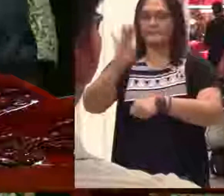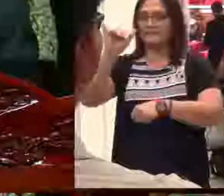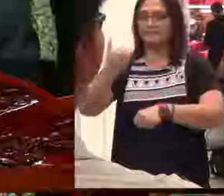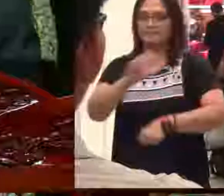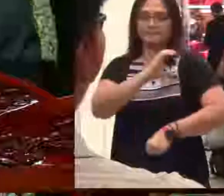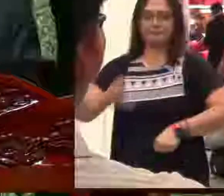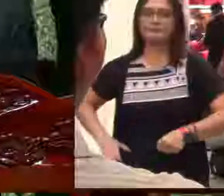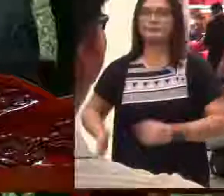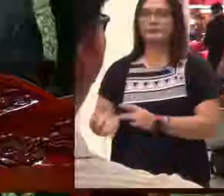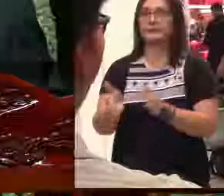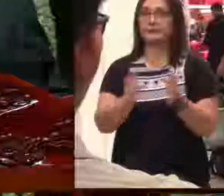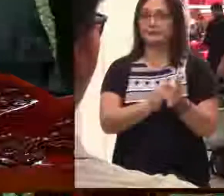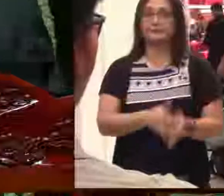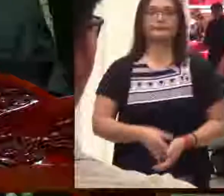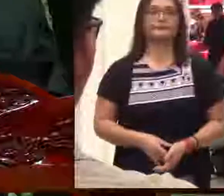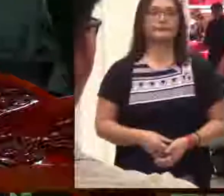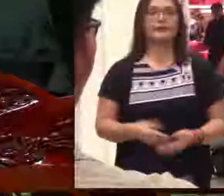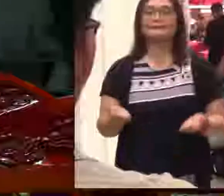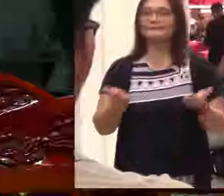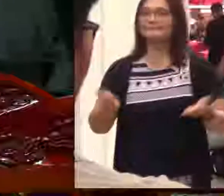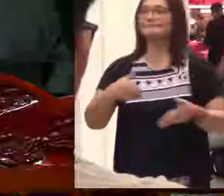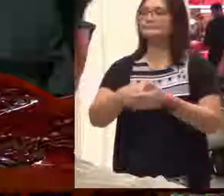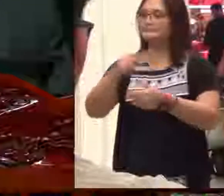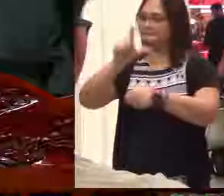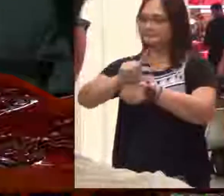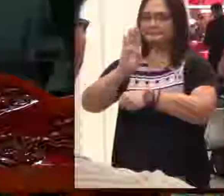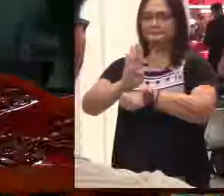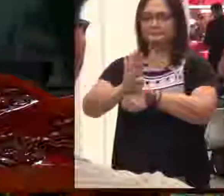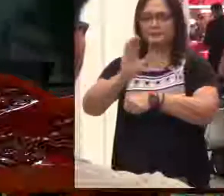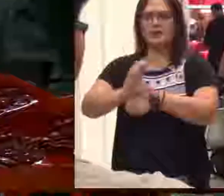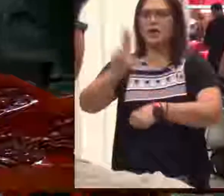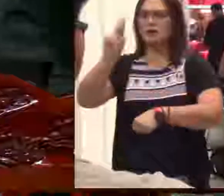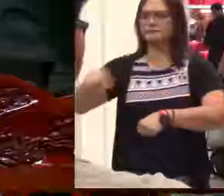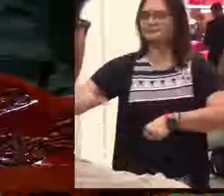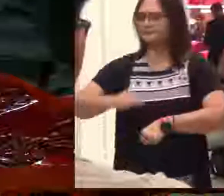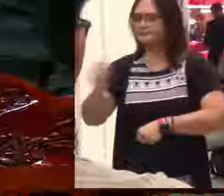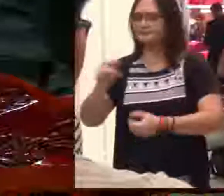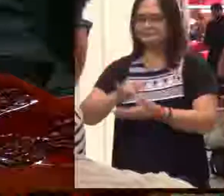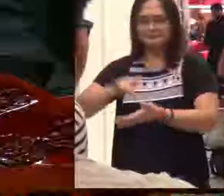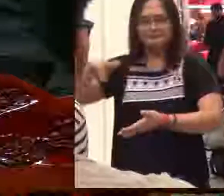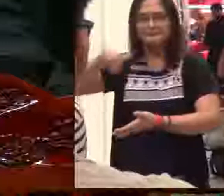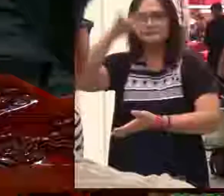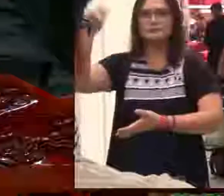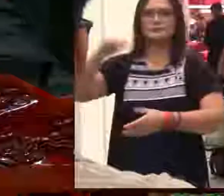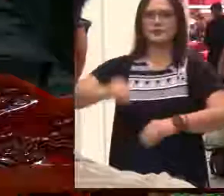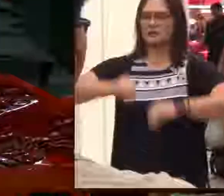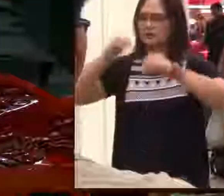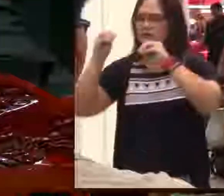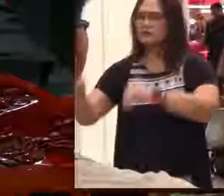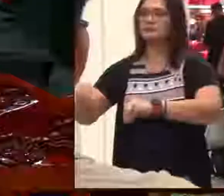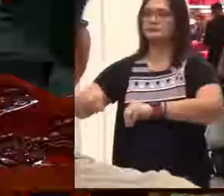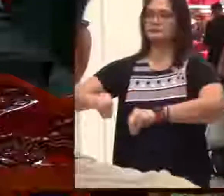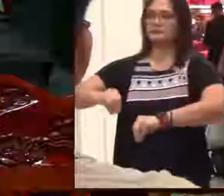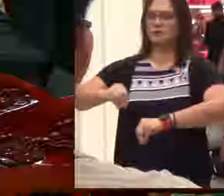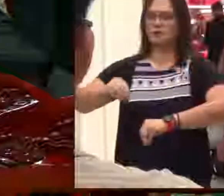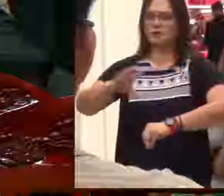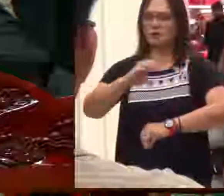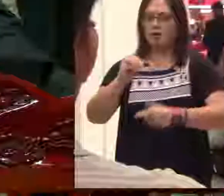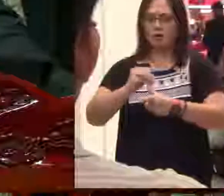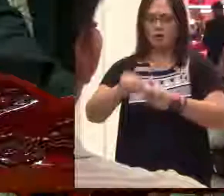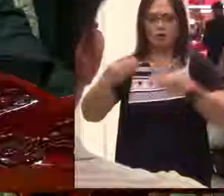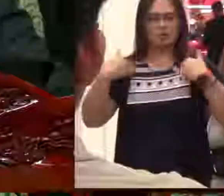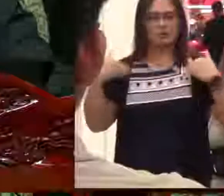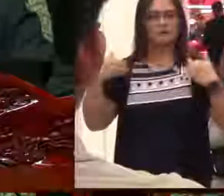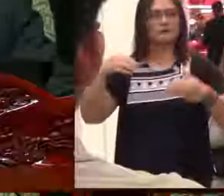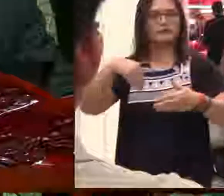po natin lahat dito sa lighthouse na wala ng ibang luwalhati na ibinibigay o mayroon ang church na